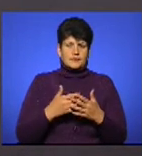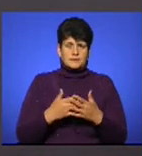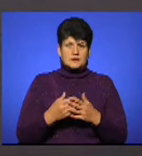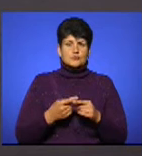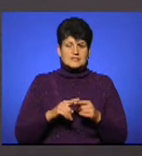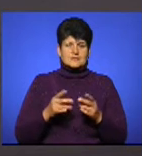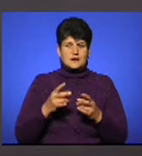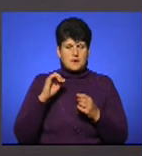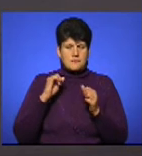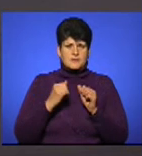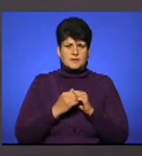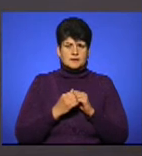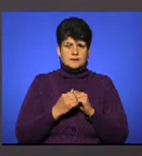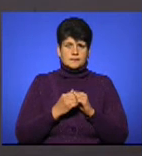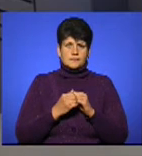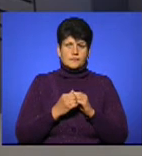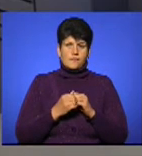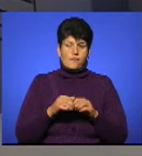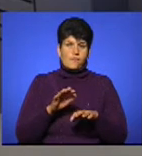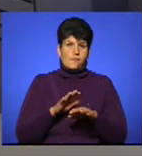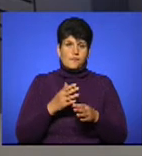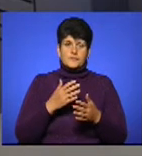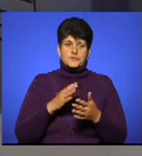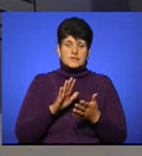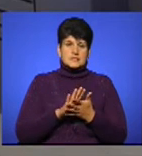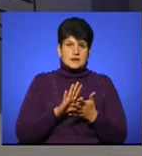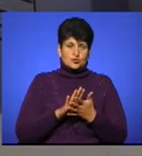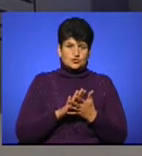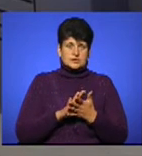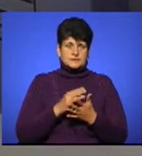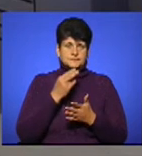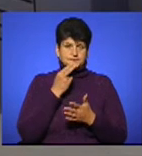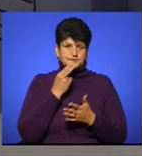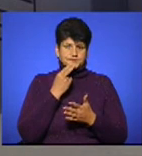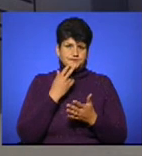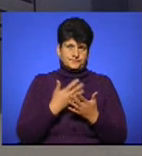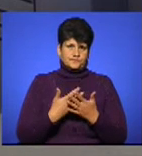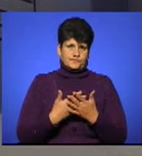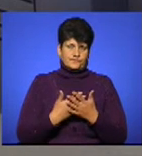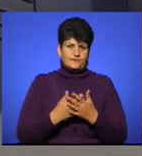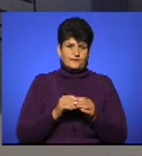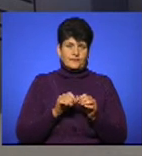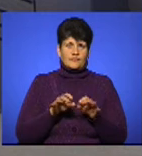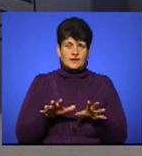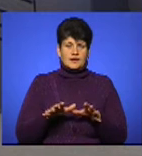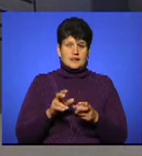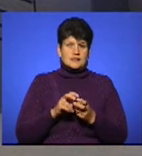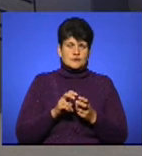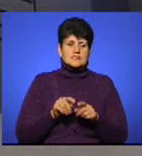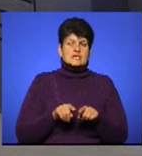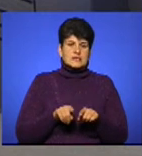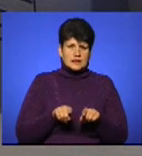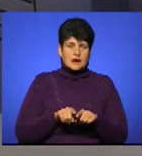треба пам'ятати. І при забрудненні харчових продуктів, тими ж самими виділеннями гризунів, теж не